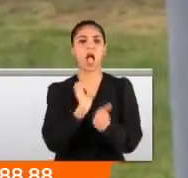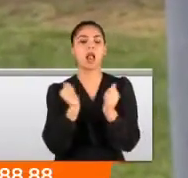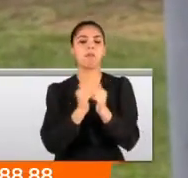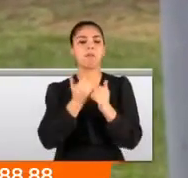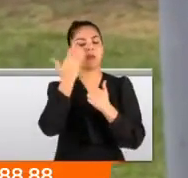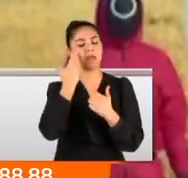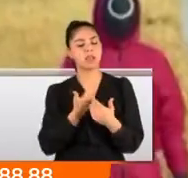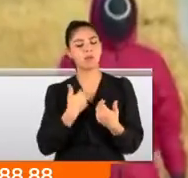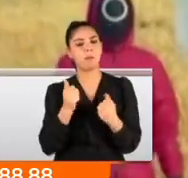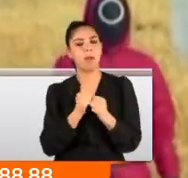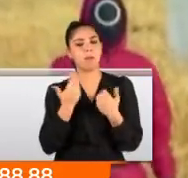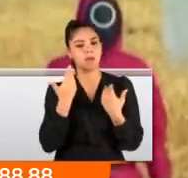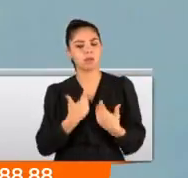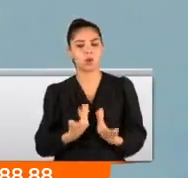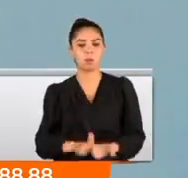Beraber izliyoruz? Evet.